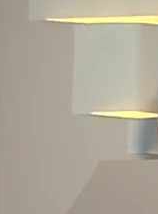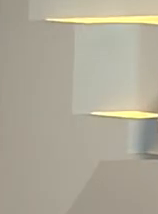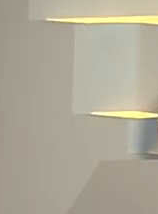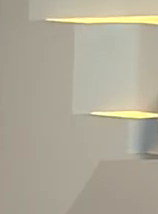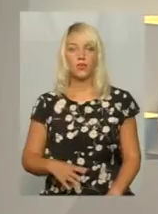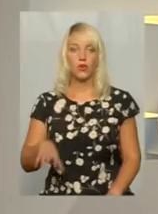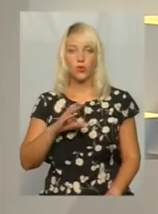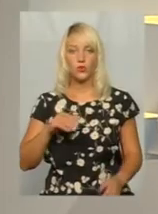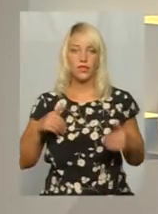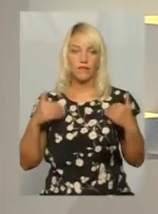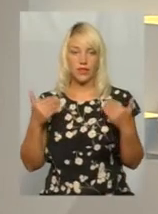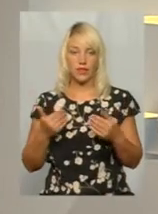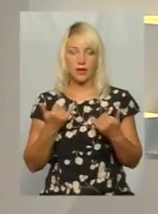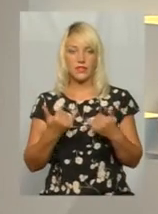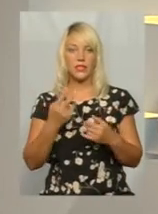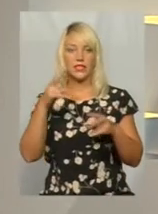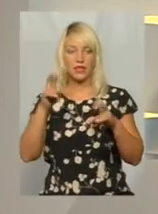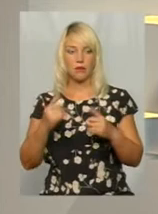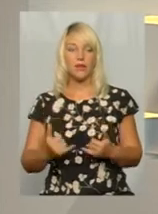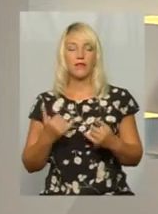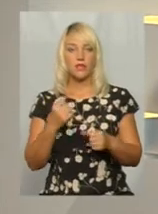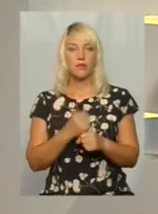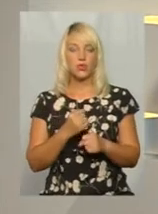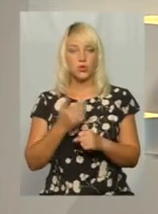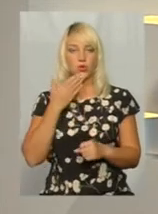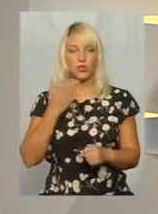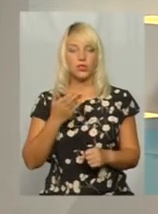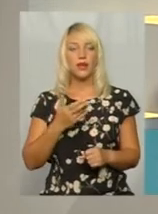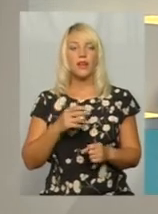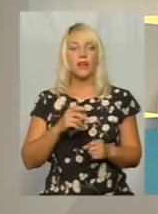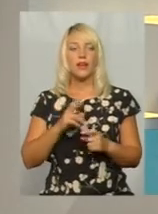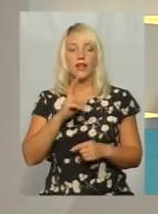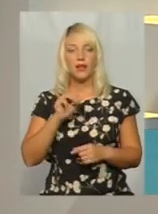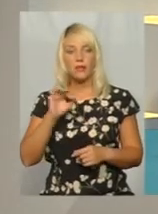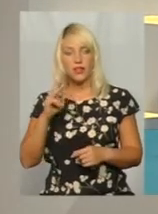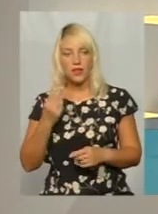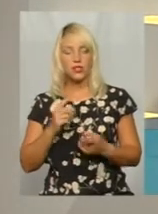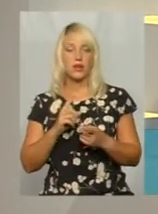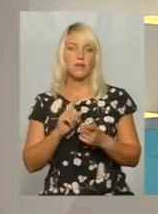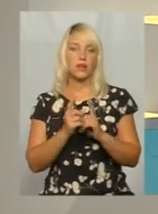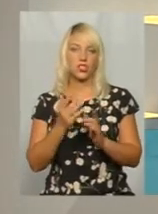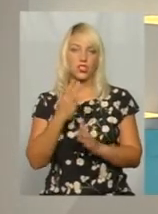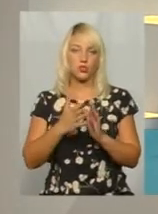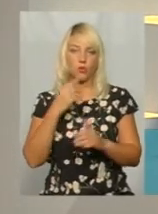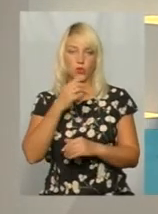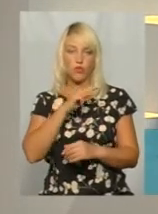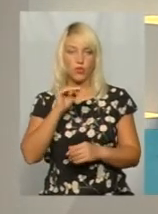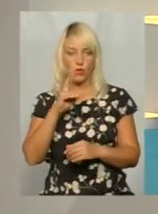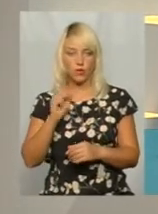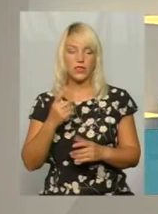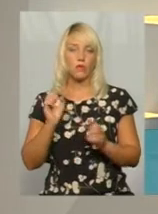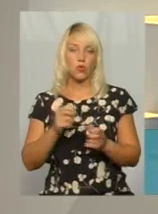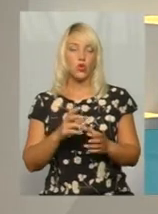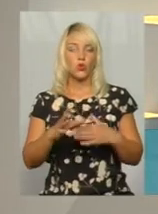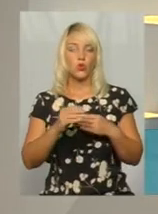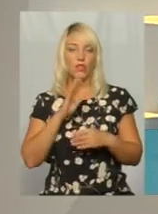Усіх вітаємо на часі тема. У студії Олена Кам'яняша і Оксана Фіновська працюємо для вас наживо, тож можете долучатися до розмови.